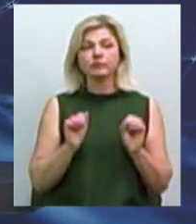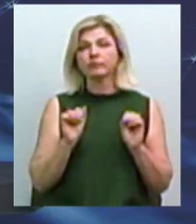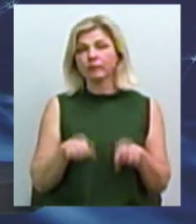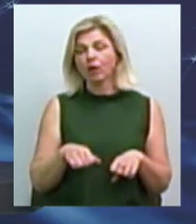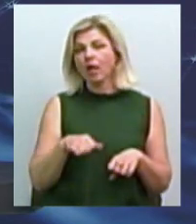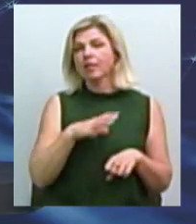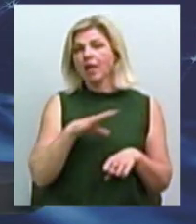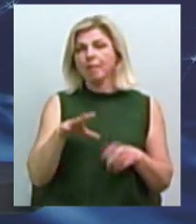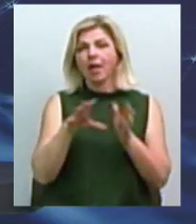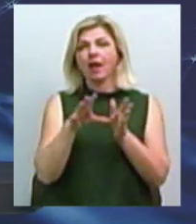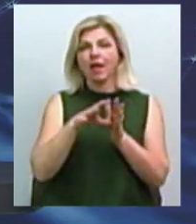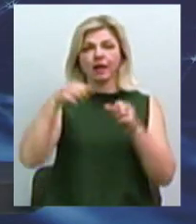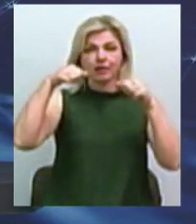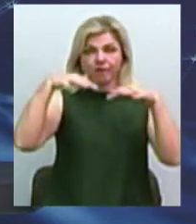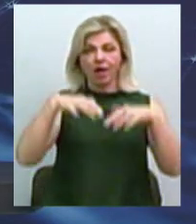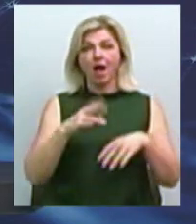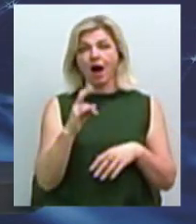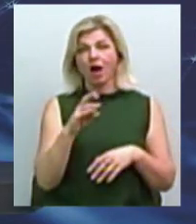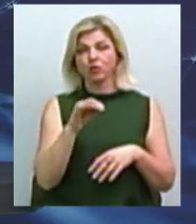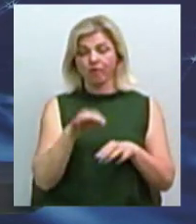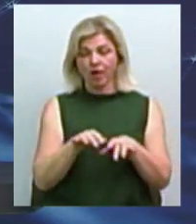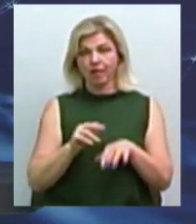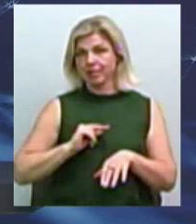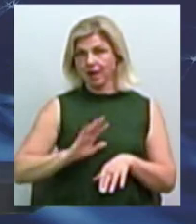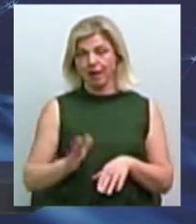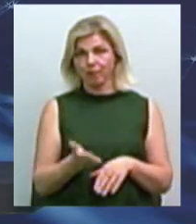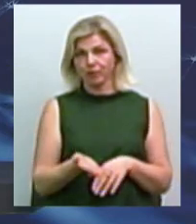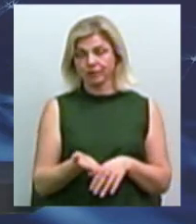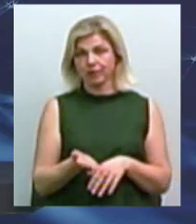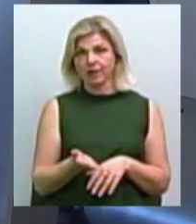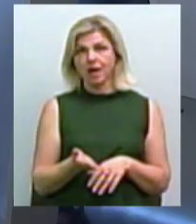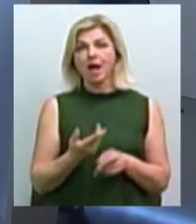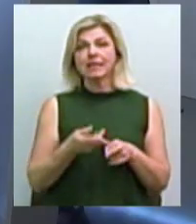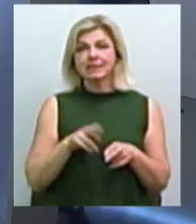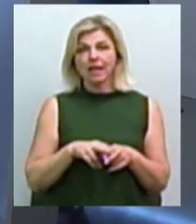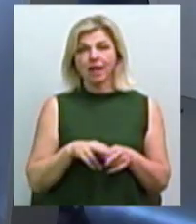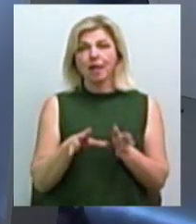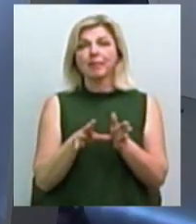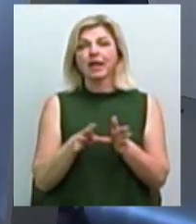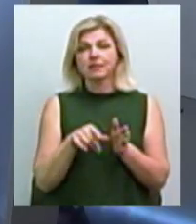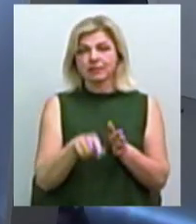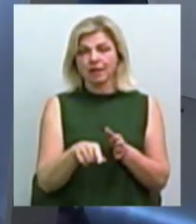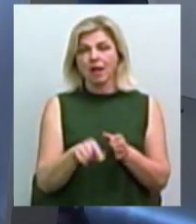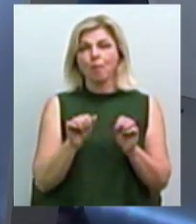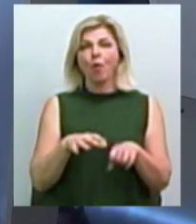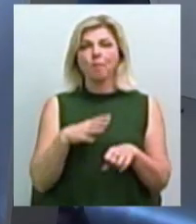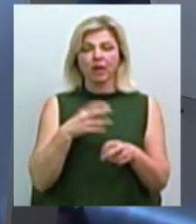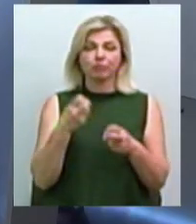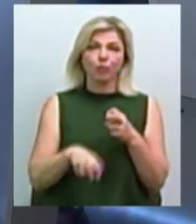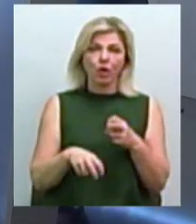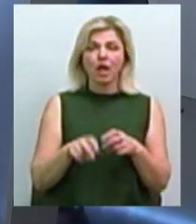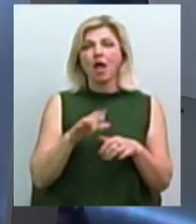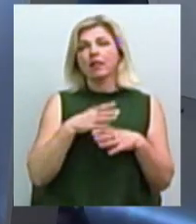електроенергії. Контрольно-касовий апарат – це пристрій. Він може мати якийсь збій. Може не бути